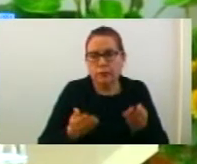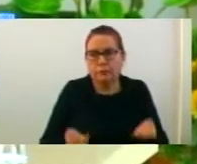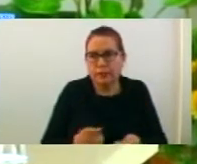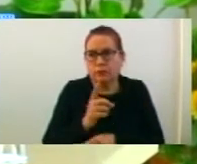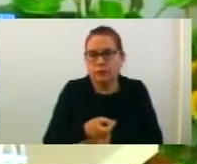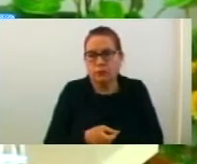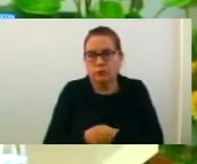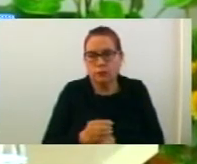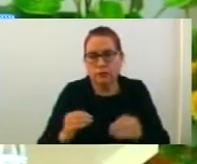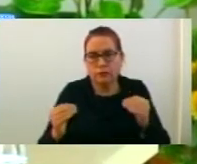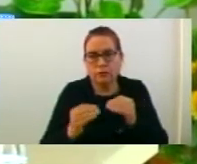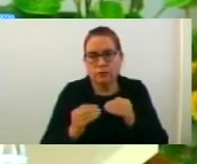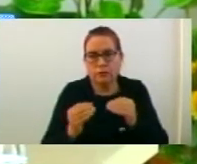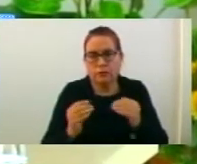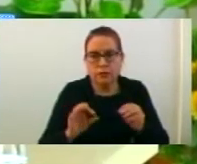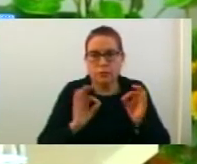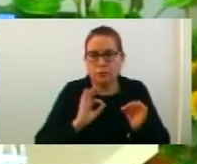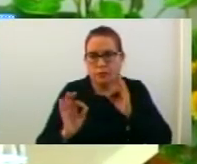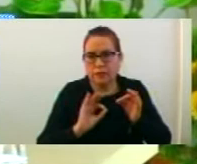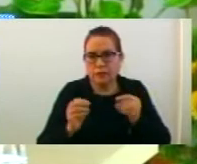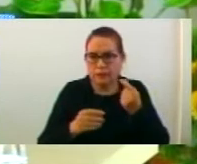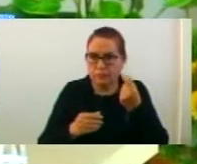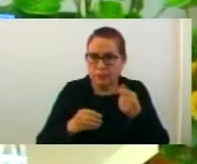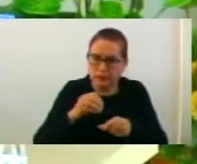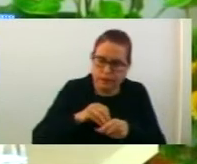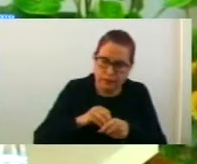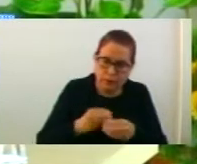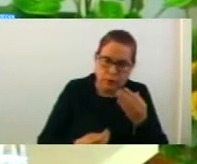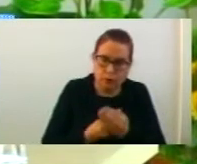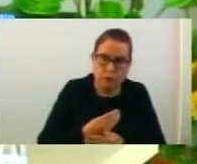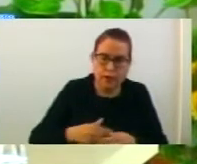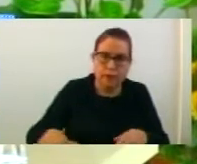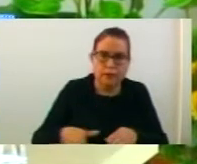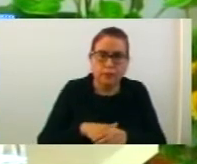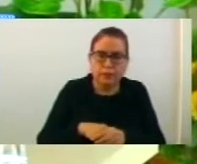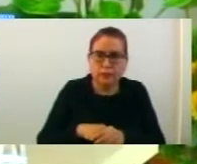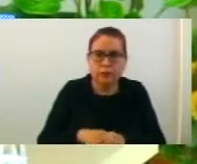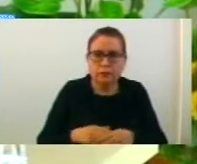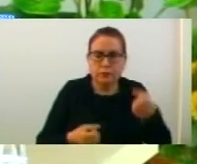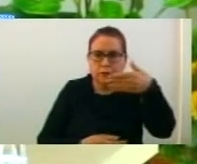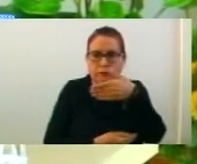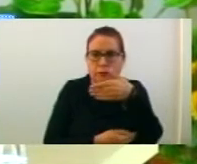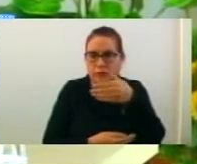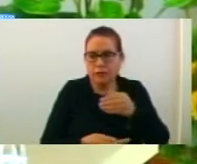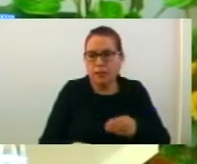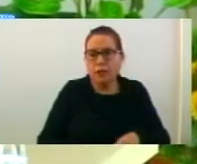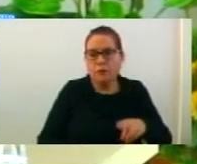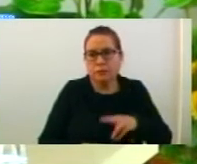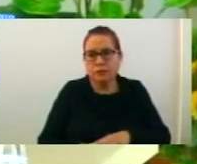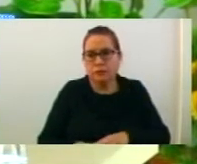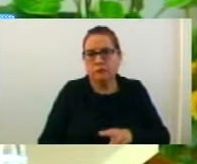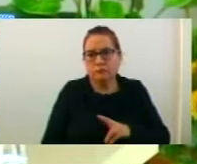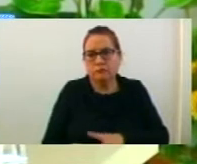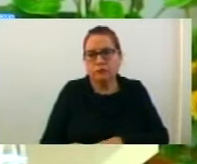луката за давање с огласна за обезбедни финански средства за нови вработување во јавното предпријатие паркиралища Струмица за 2018